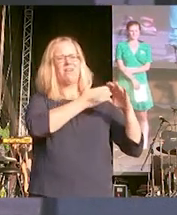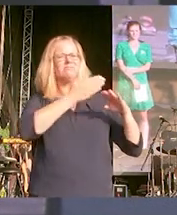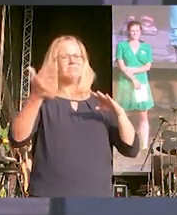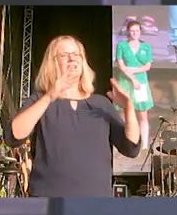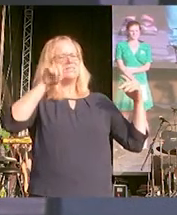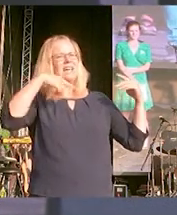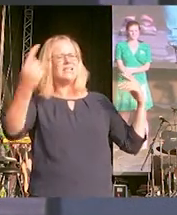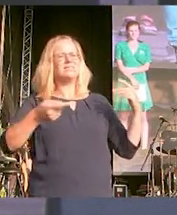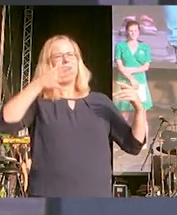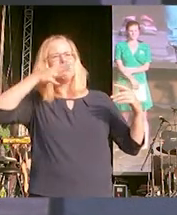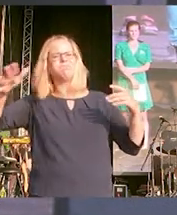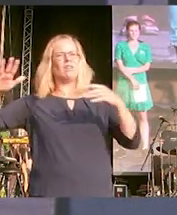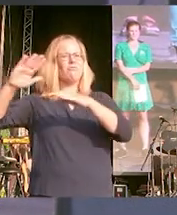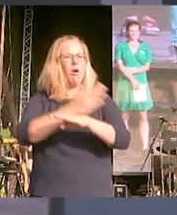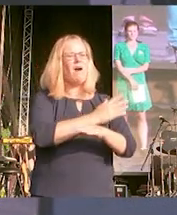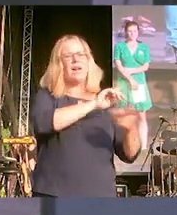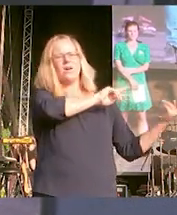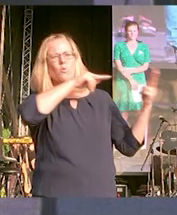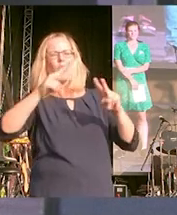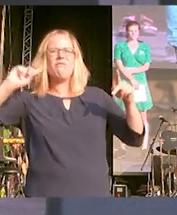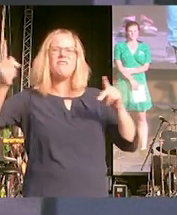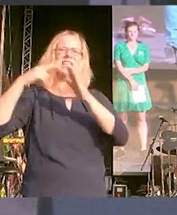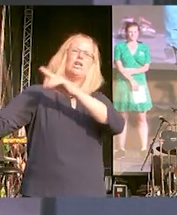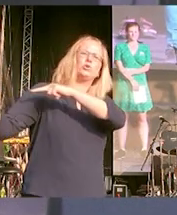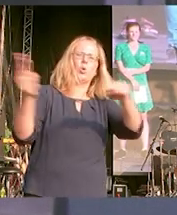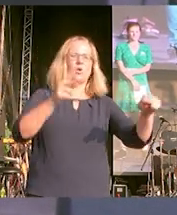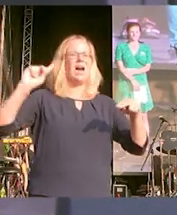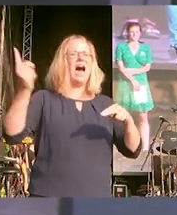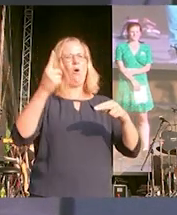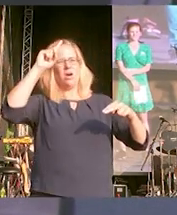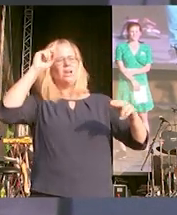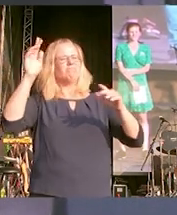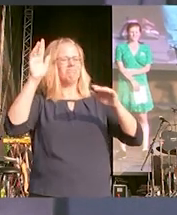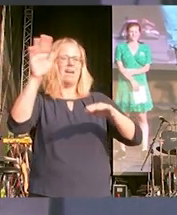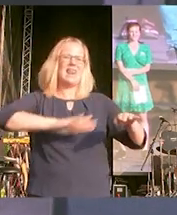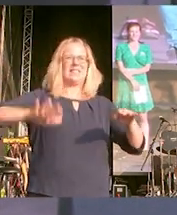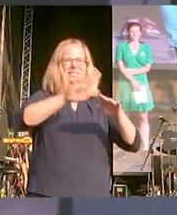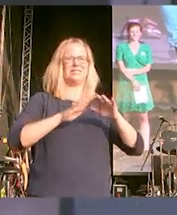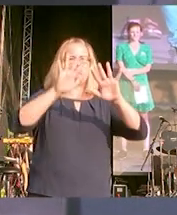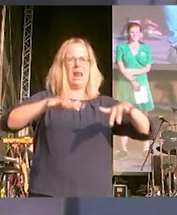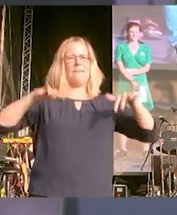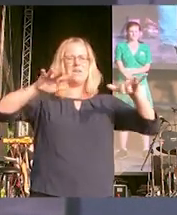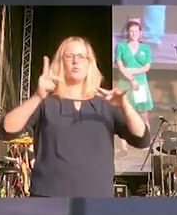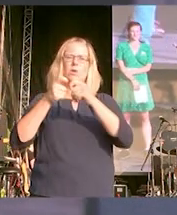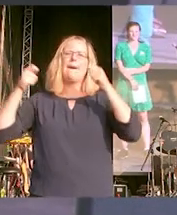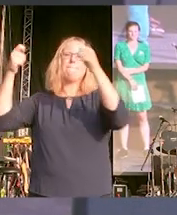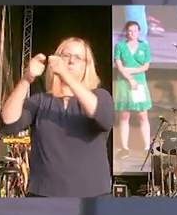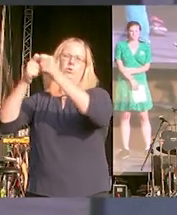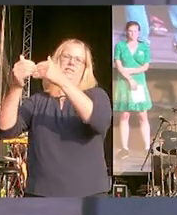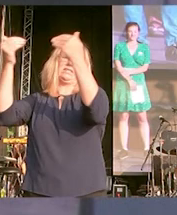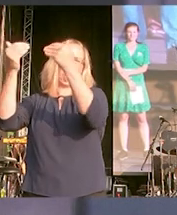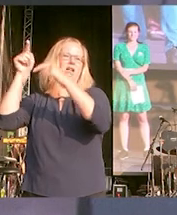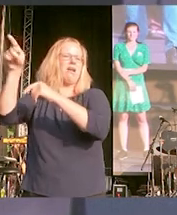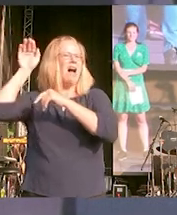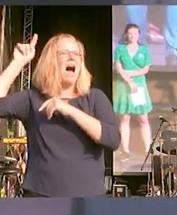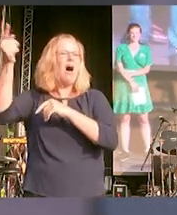braune Ideologien der Ungleichheit propagiert werden. Und das sogar im Landesparlament und im Bundestag. Dem müssen